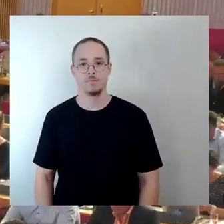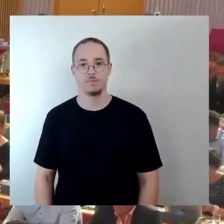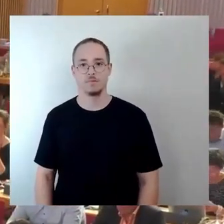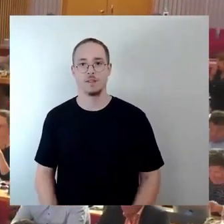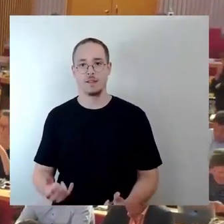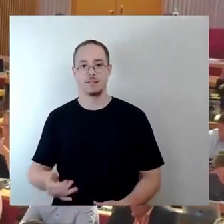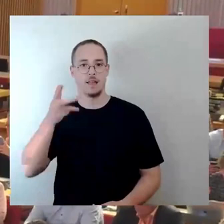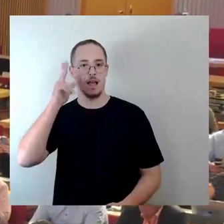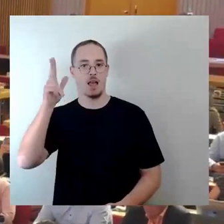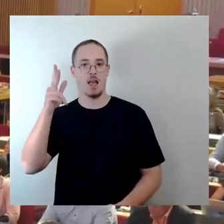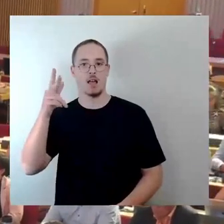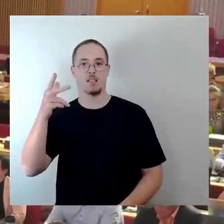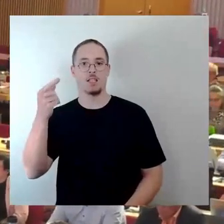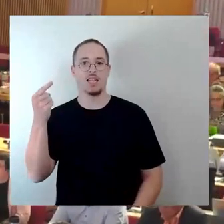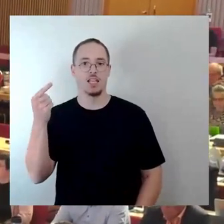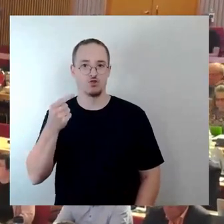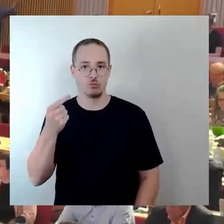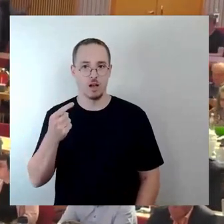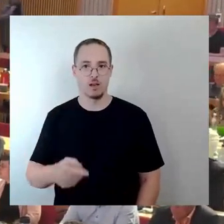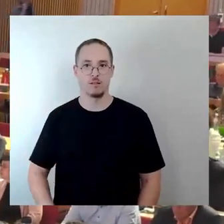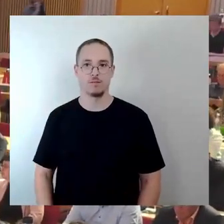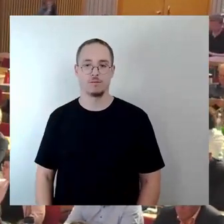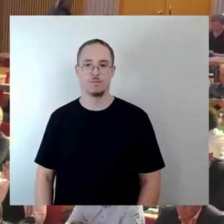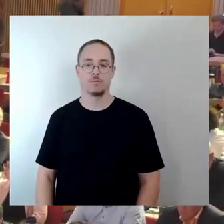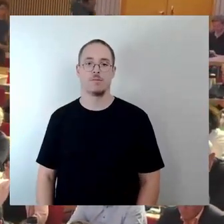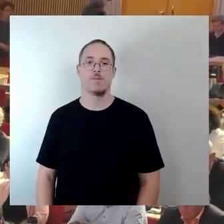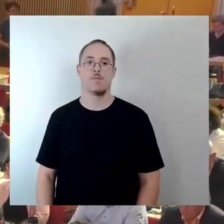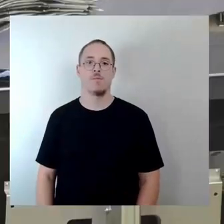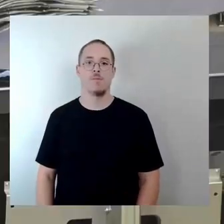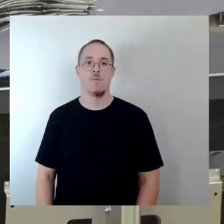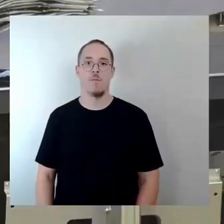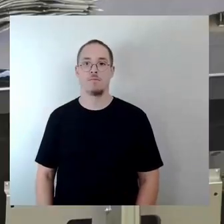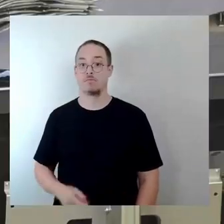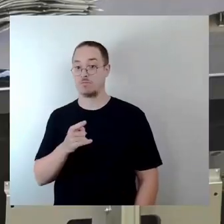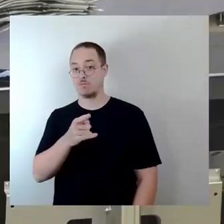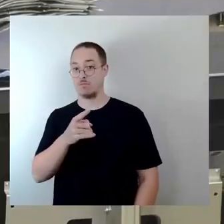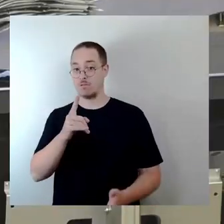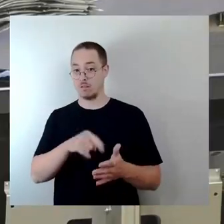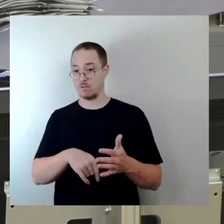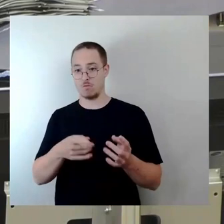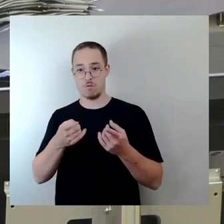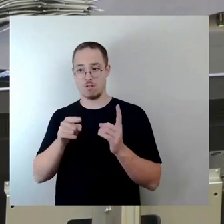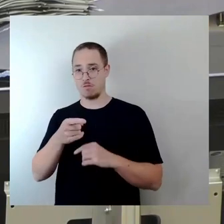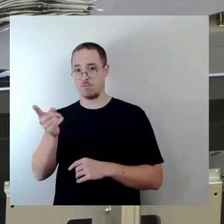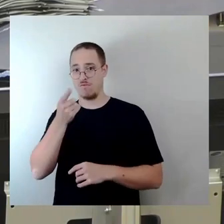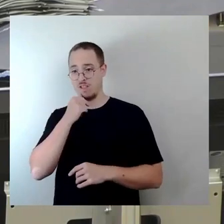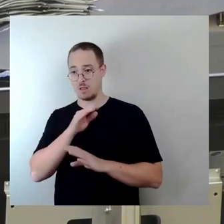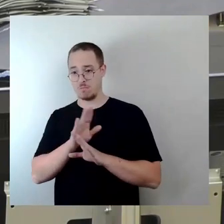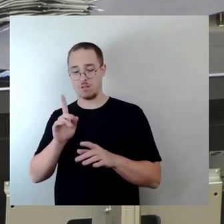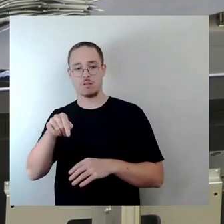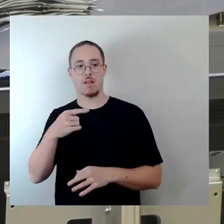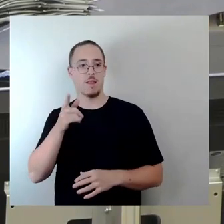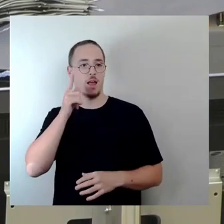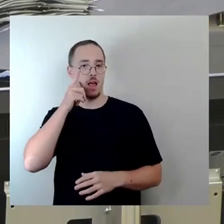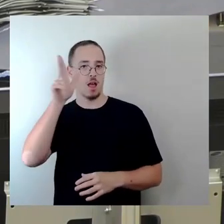Und ich würde mal schon fragen, wenn es dann keinen weiteren Redebedarf gibt, dann Baubürgermeister Stefan Kühn, dann auch